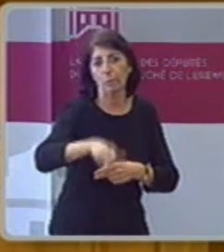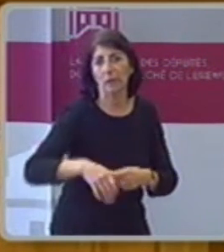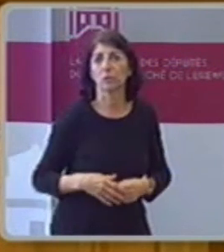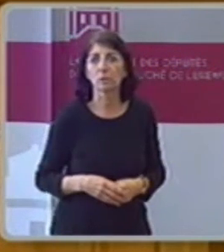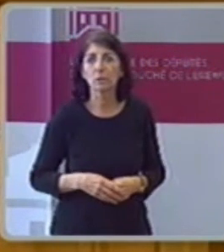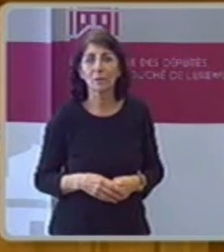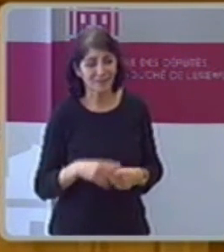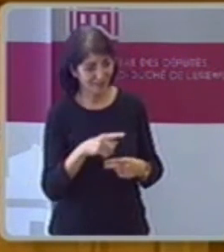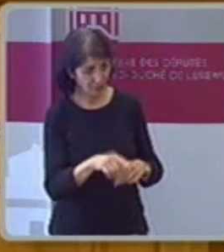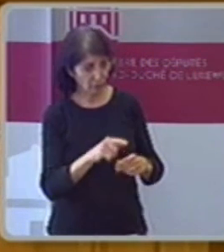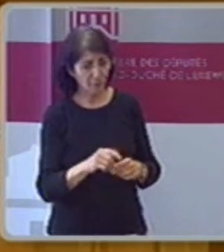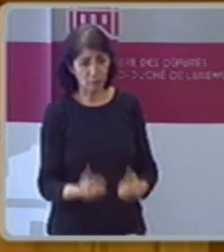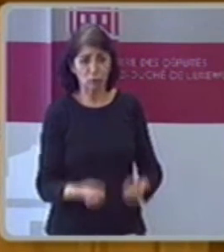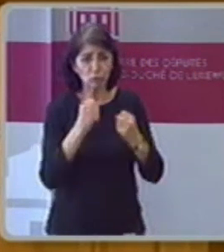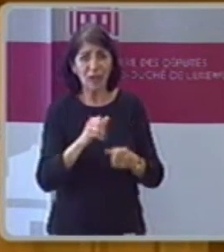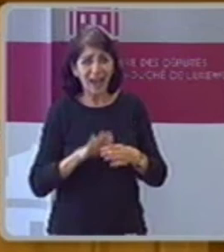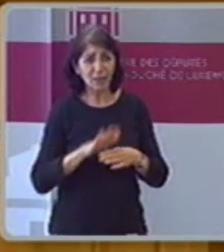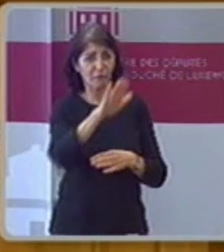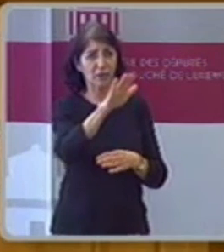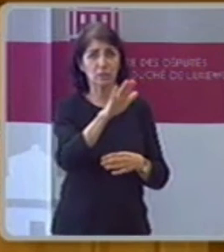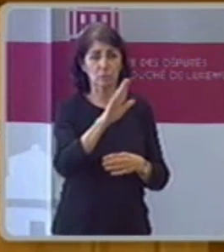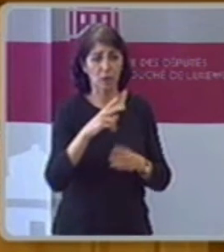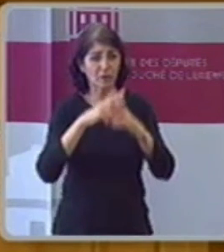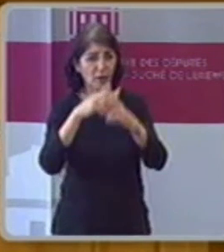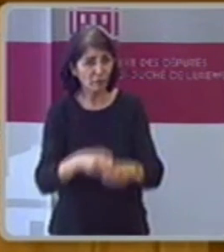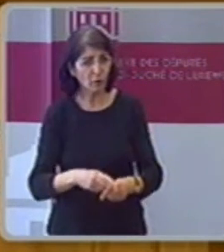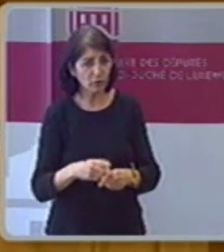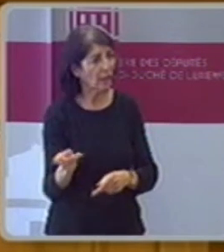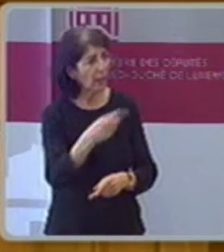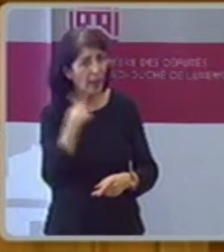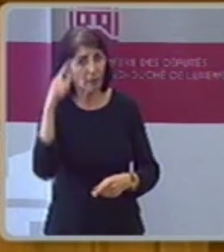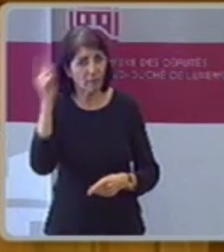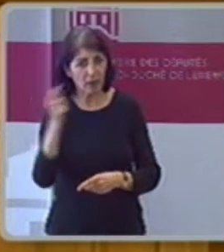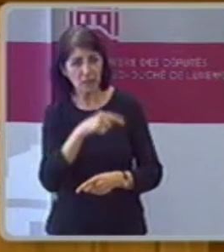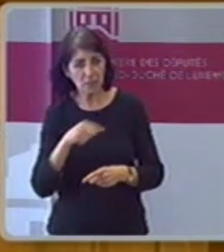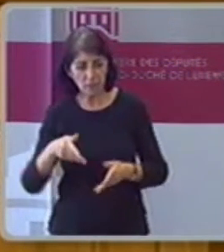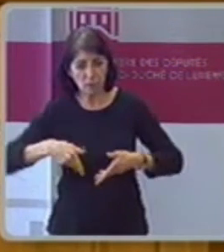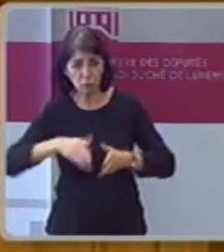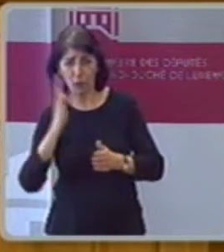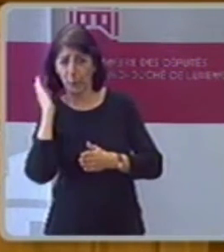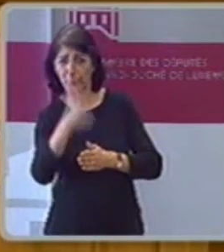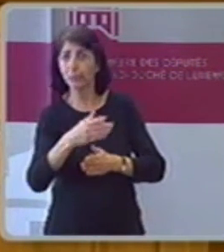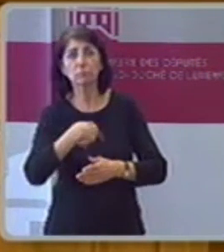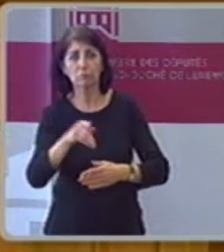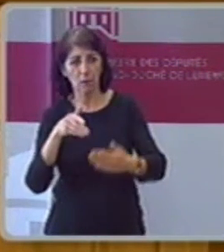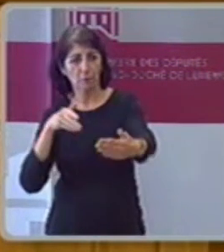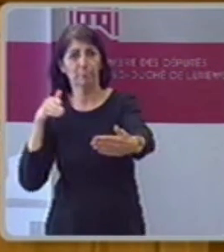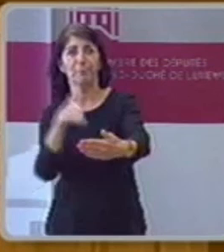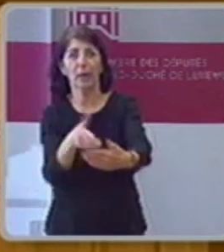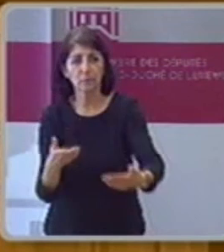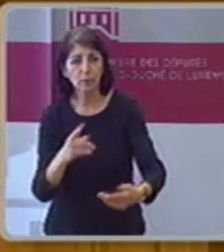Generationen wir haben ein Problem mit der rente wo wir momentan viele Reserven haben wir